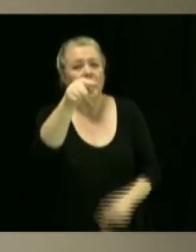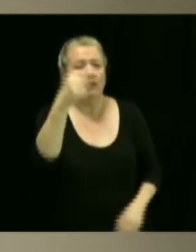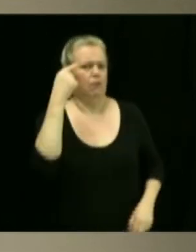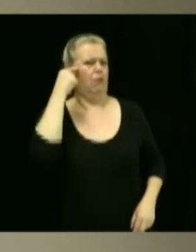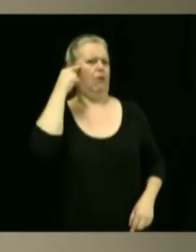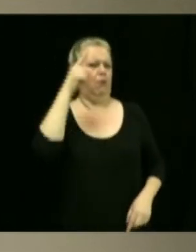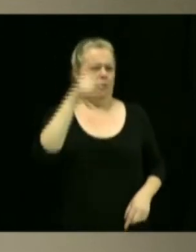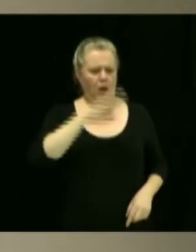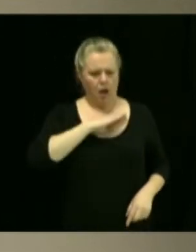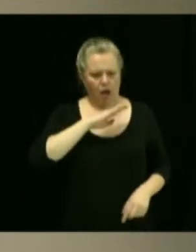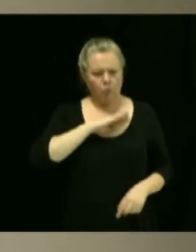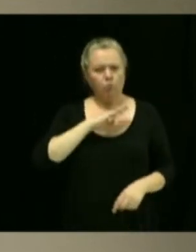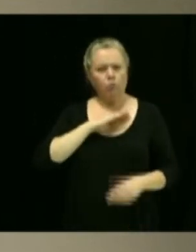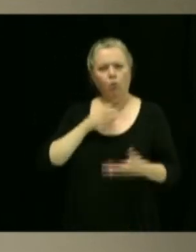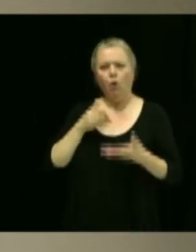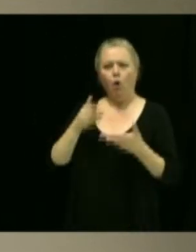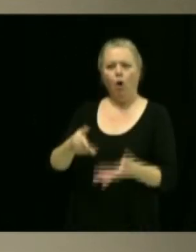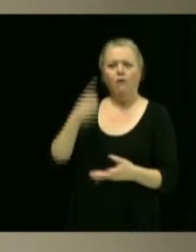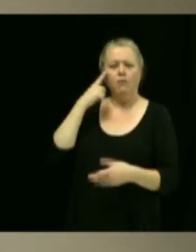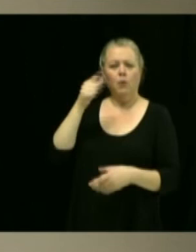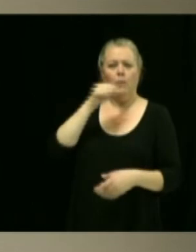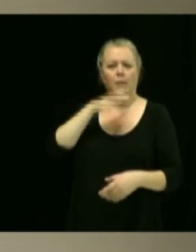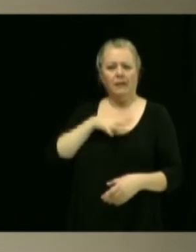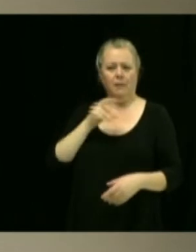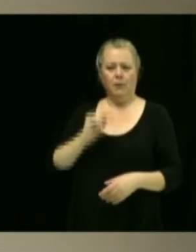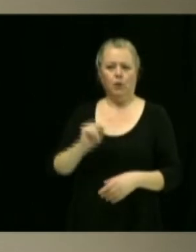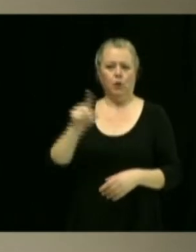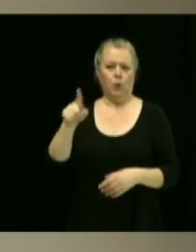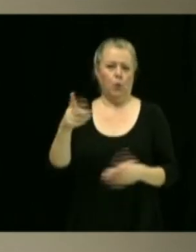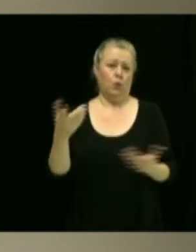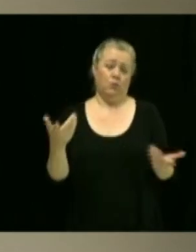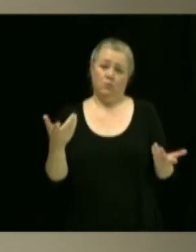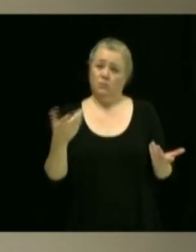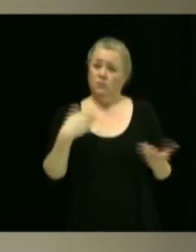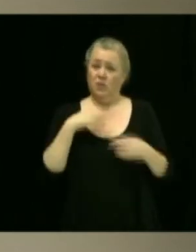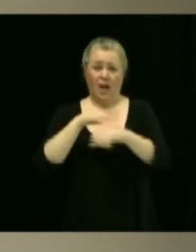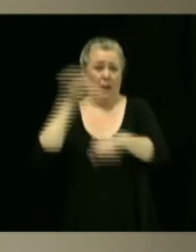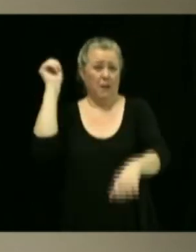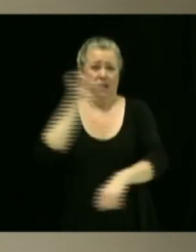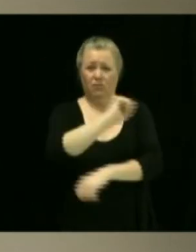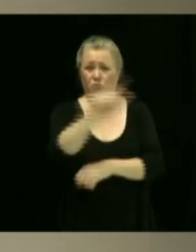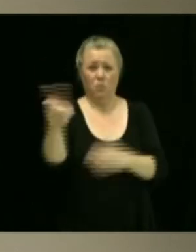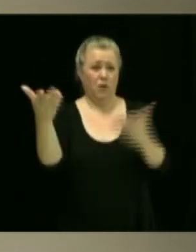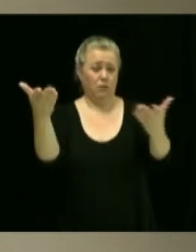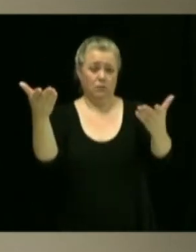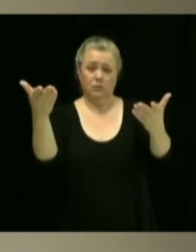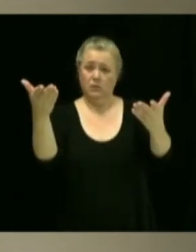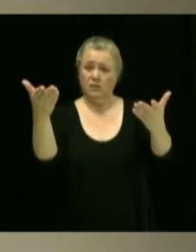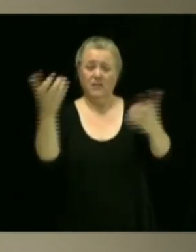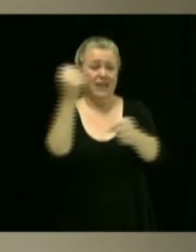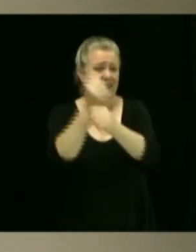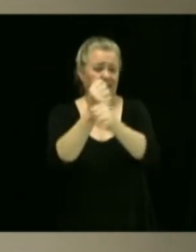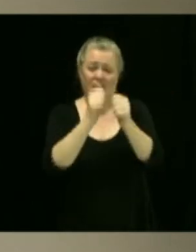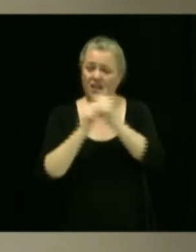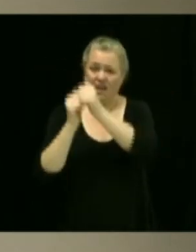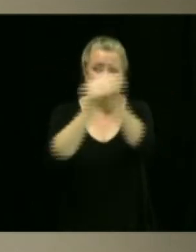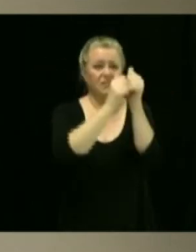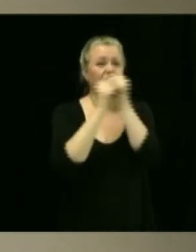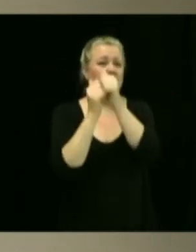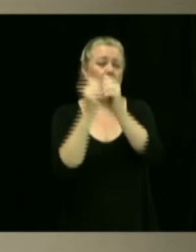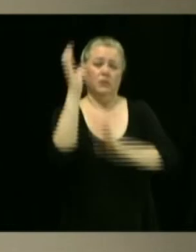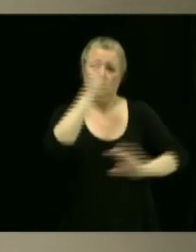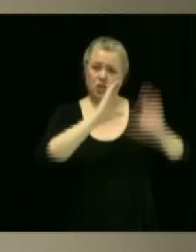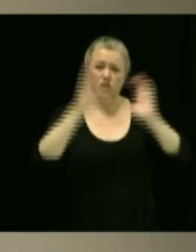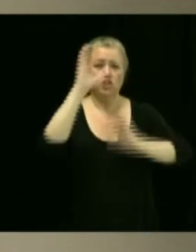intéressantes pour Mme Naud, pour localiser sa garderie, je fais un appel à tous. On est tous dans le même bateau dans ce dossier-là. On cherche à